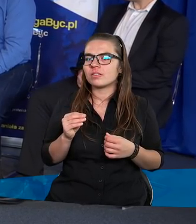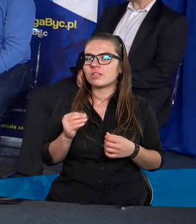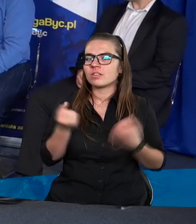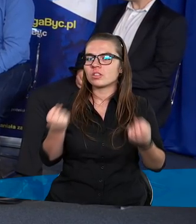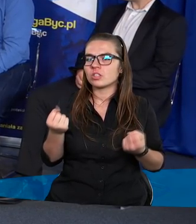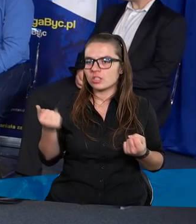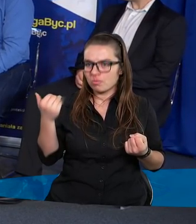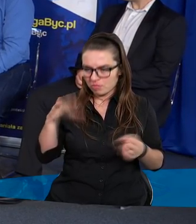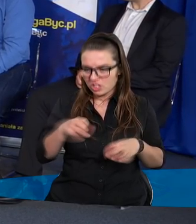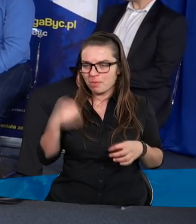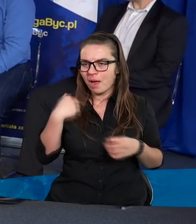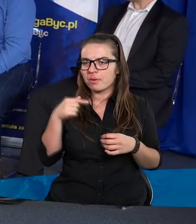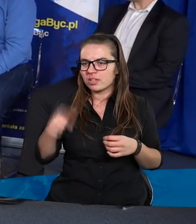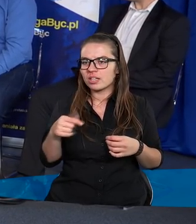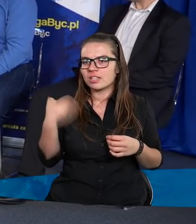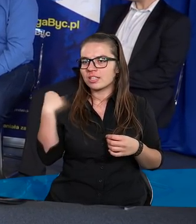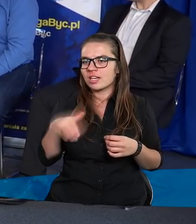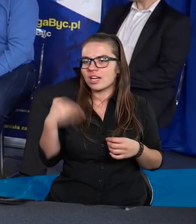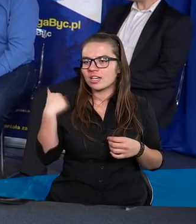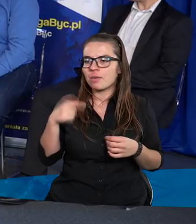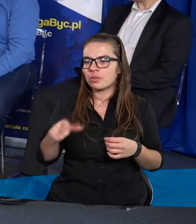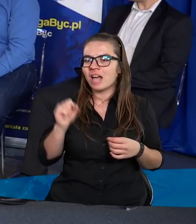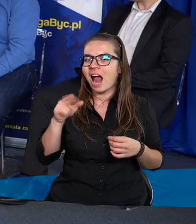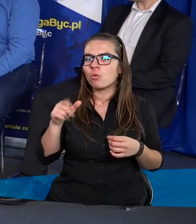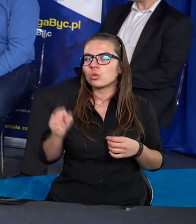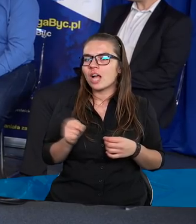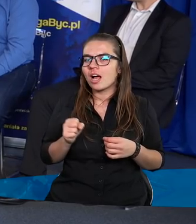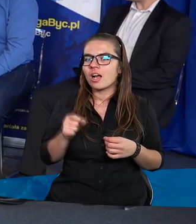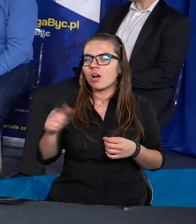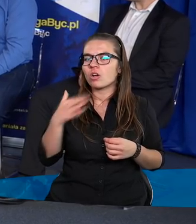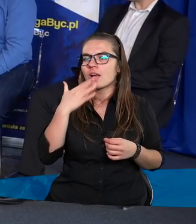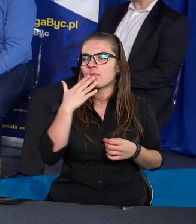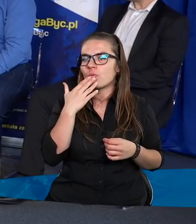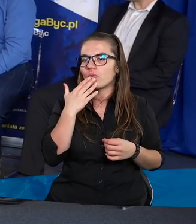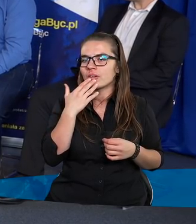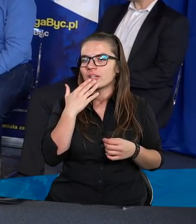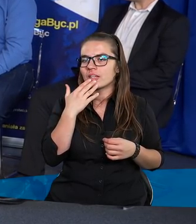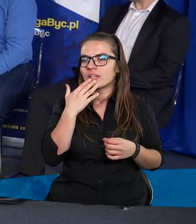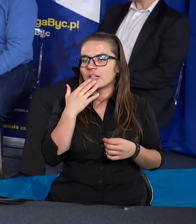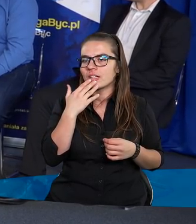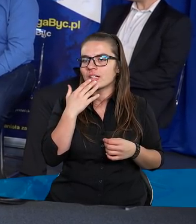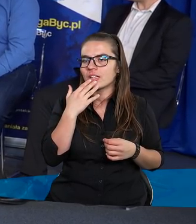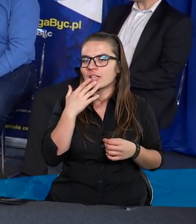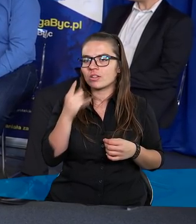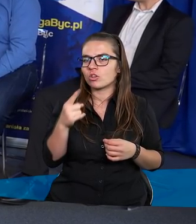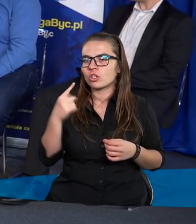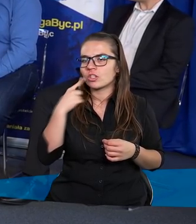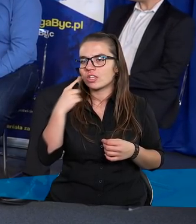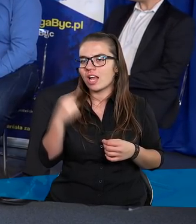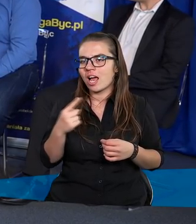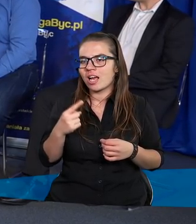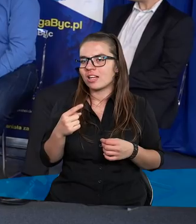wstrzymałabyś się wtedy? Nie chciałabyś mieć Alusia? Ona mówi, nie wstrzymałabym się.